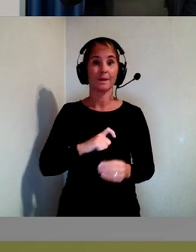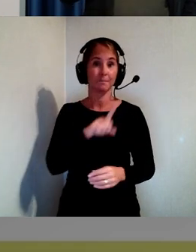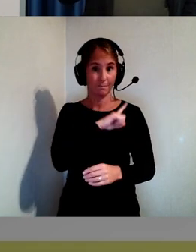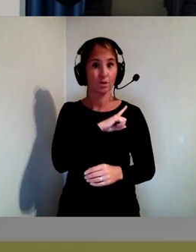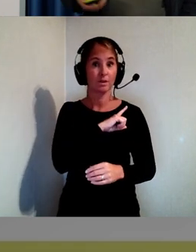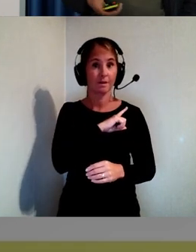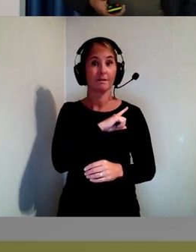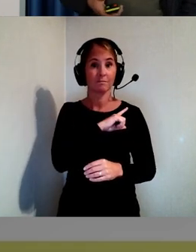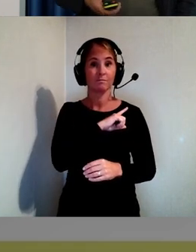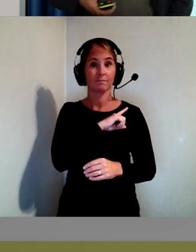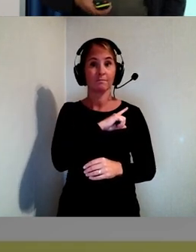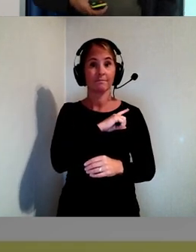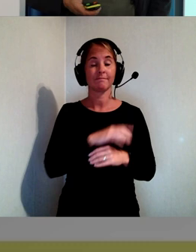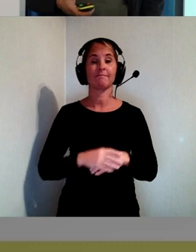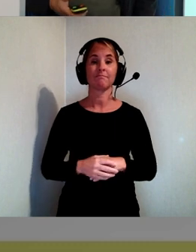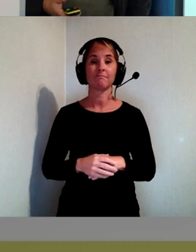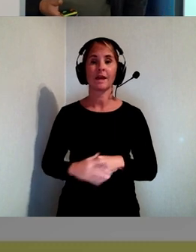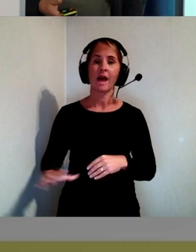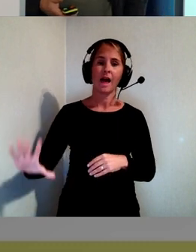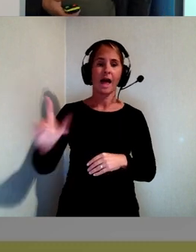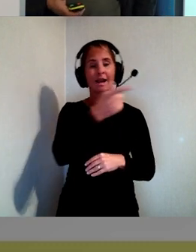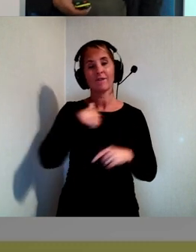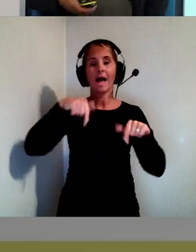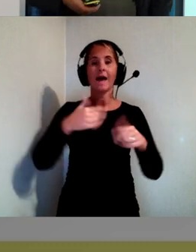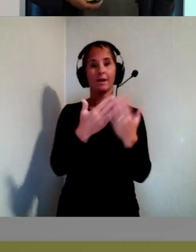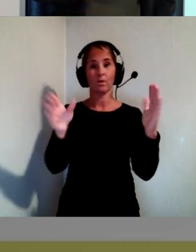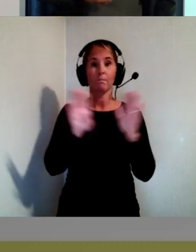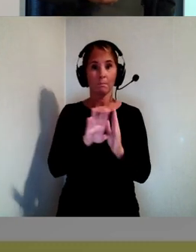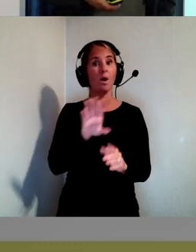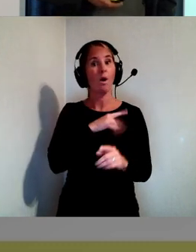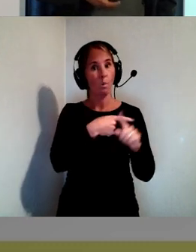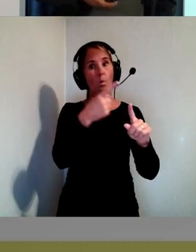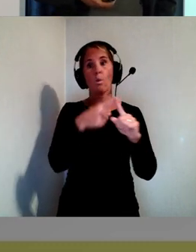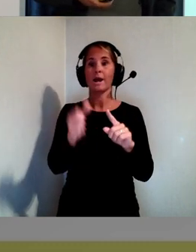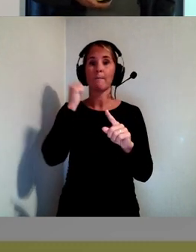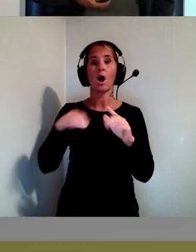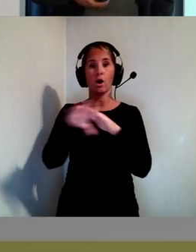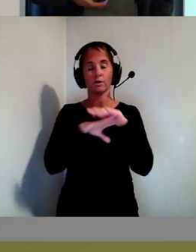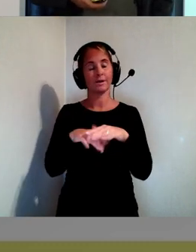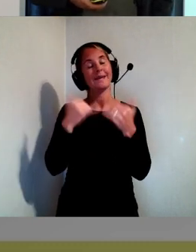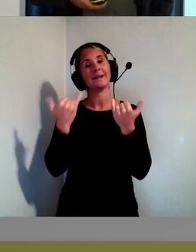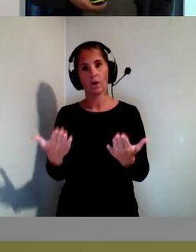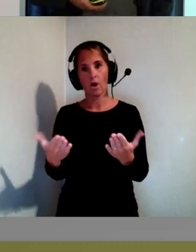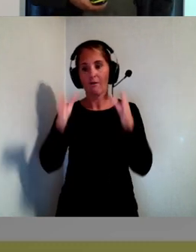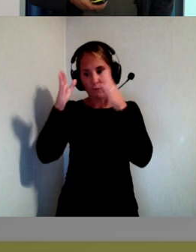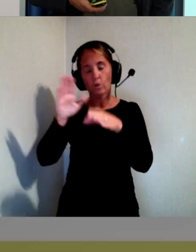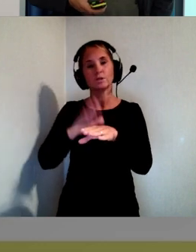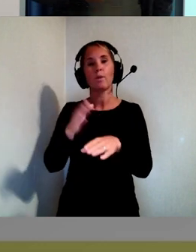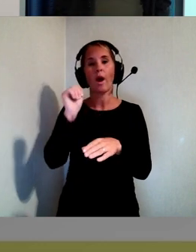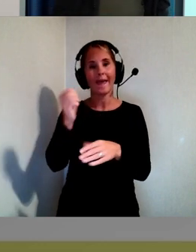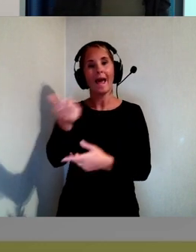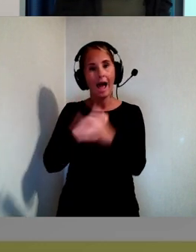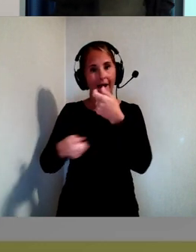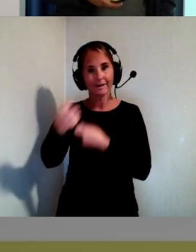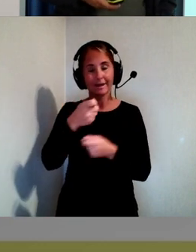Och vi har alla olika bakgrunder härinne, även om det idag är tonvikt på e-handeln såklart. Det är till och med